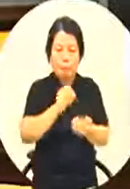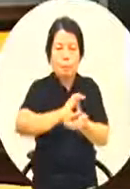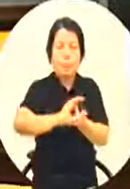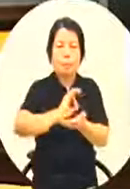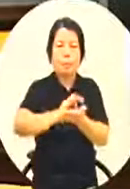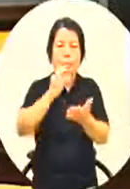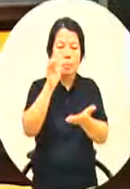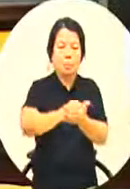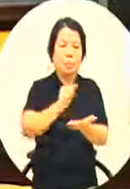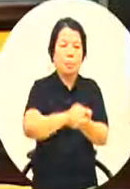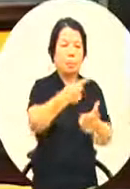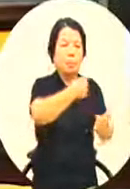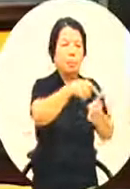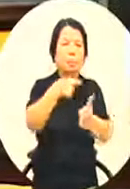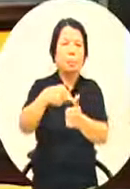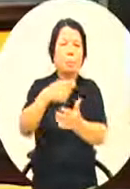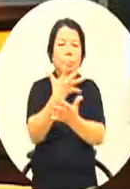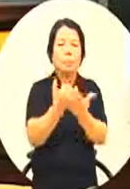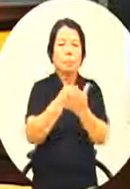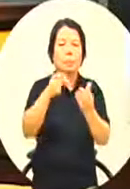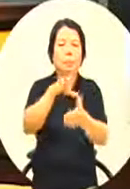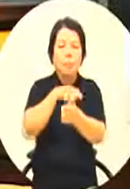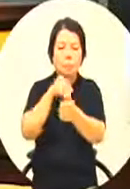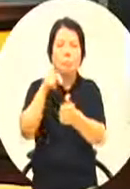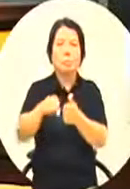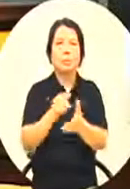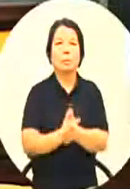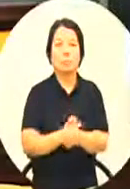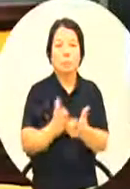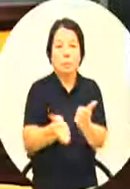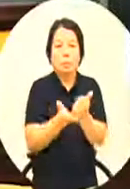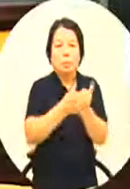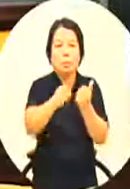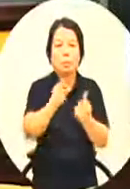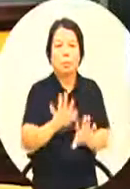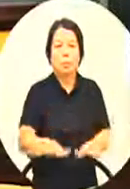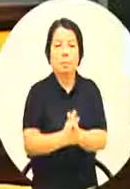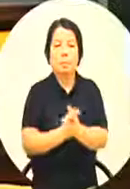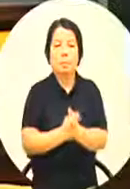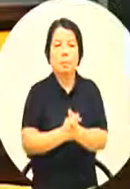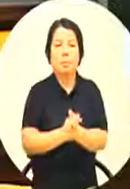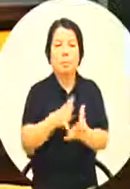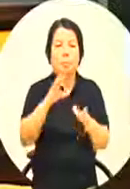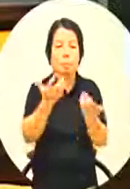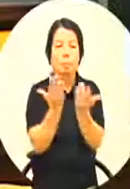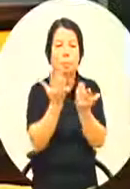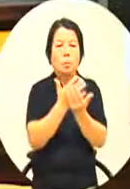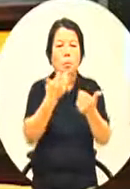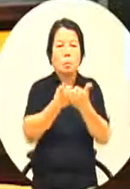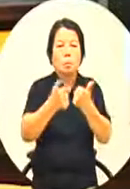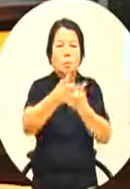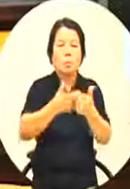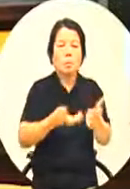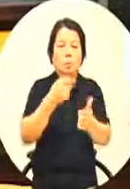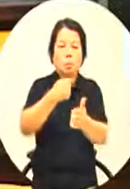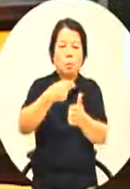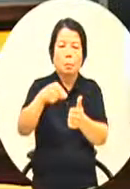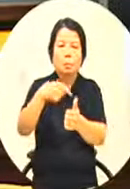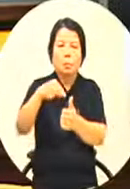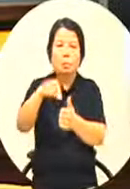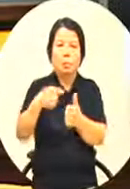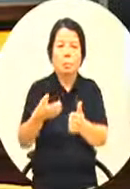鼓励学生来学而且鼓励就是要他先来修学分那我觉得那个先把它营收先看到